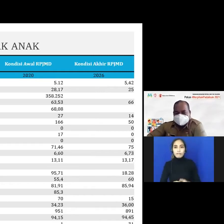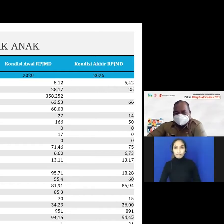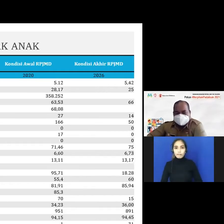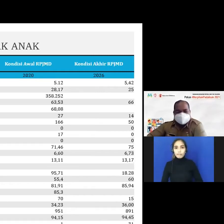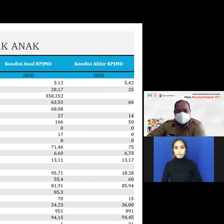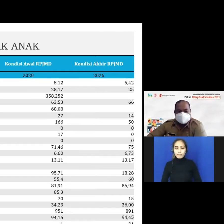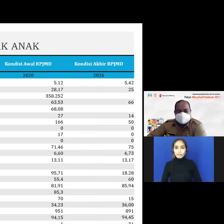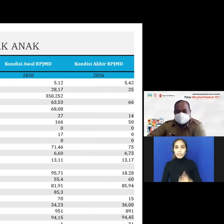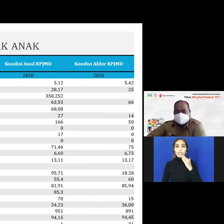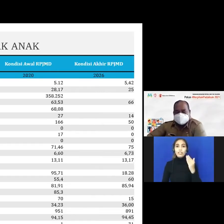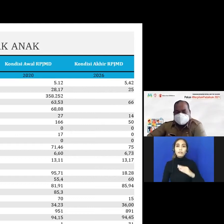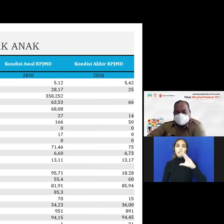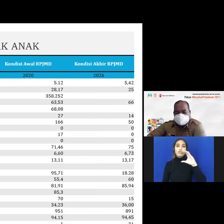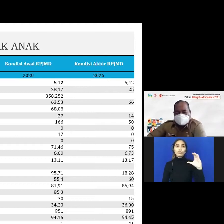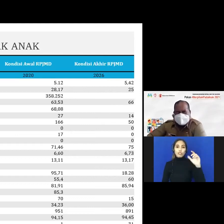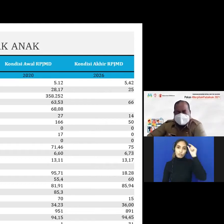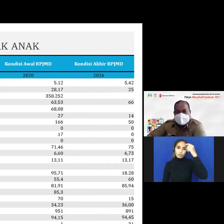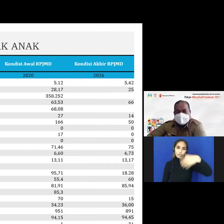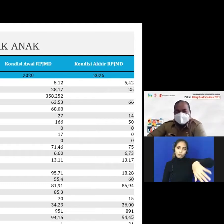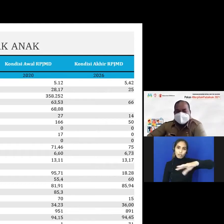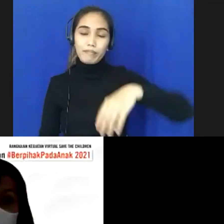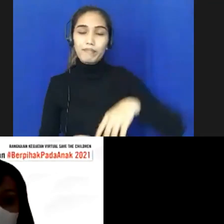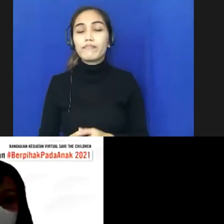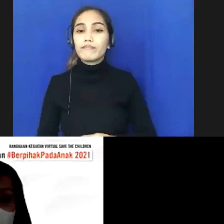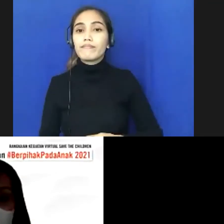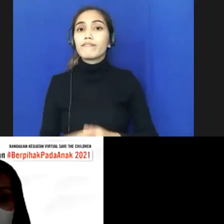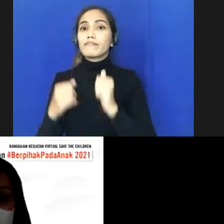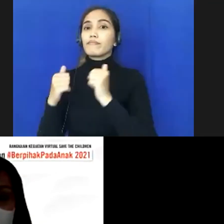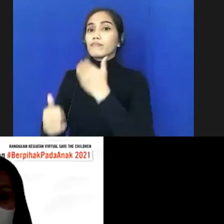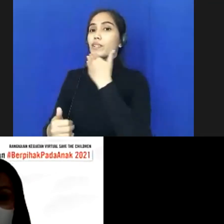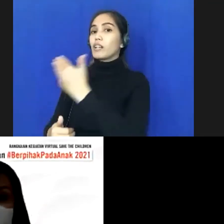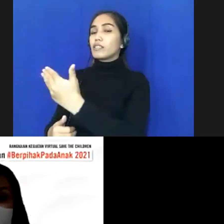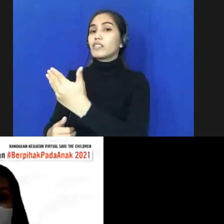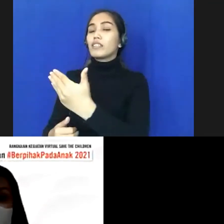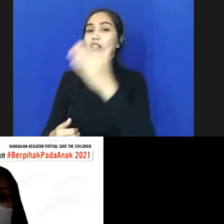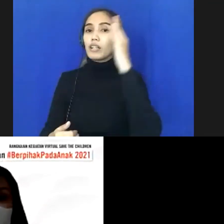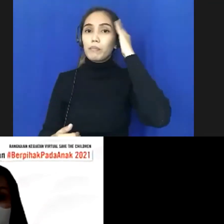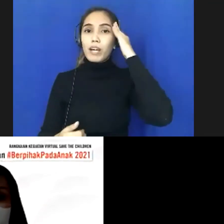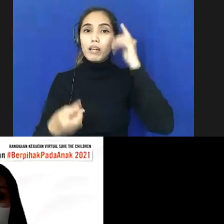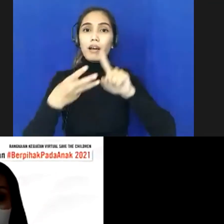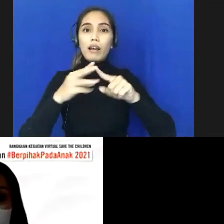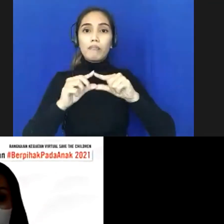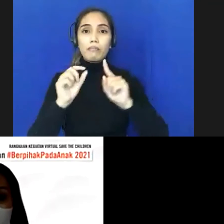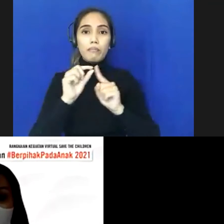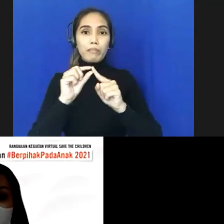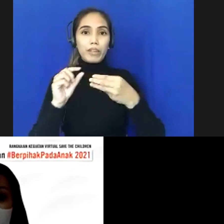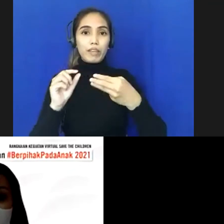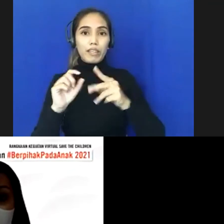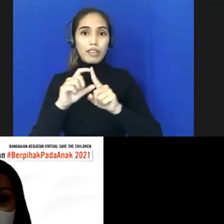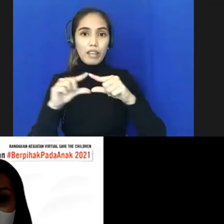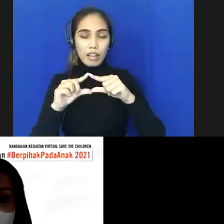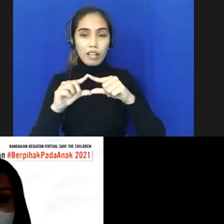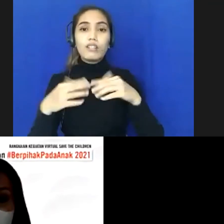selamat sore untuk kita semua baik terima kasih Pak Kepala Bapada Pemateri kedua yang sudah